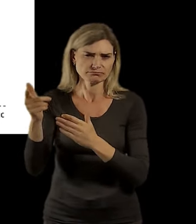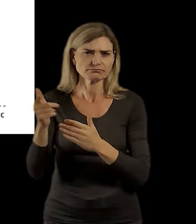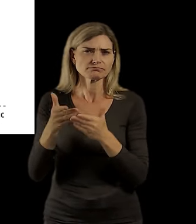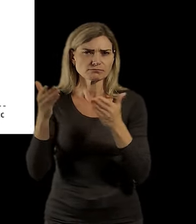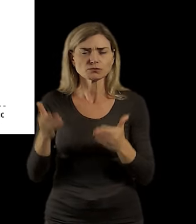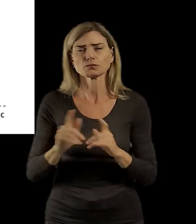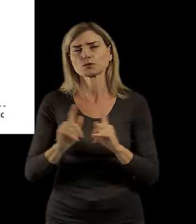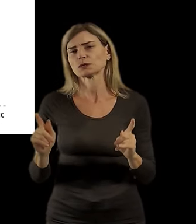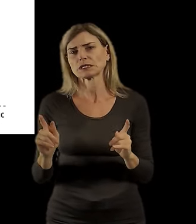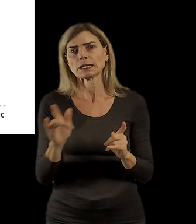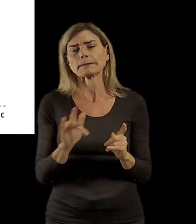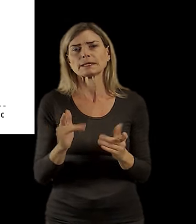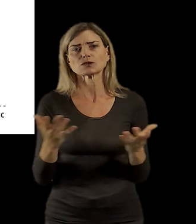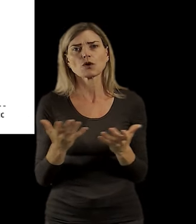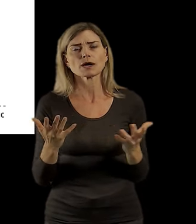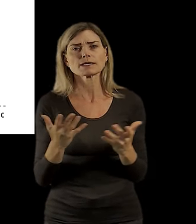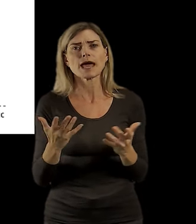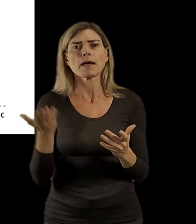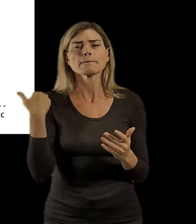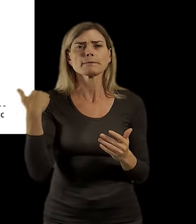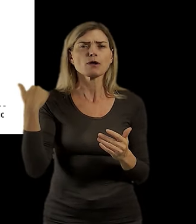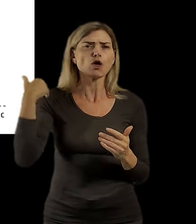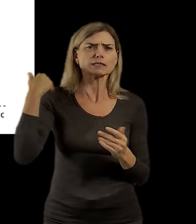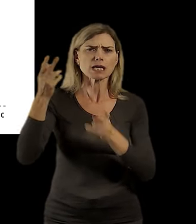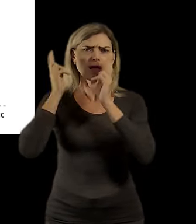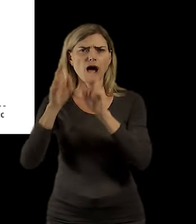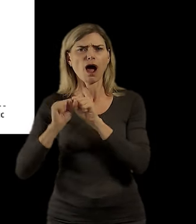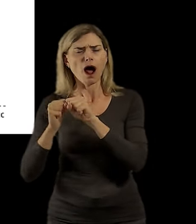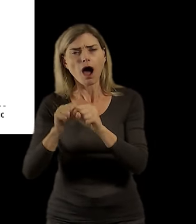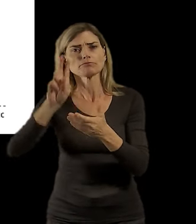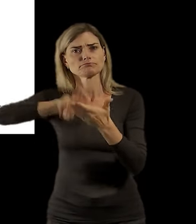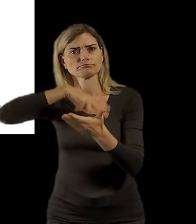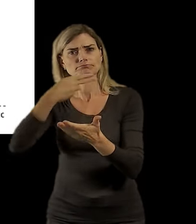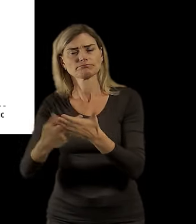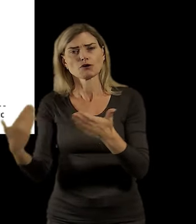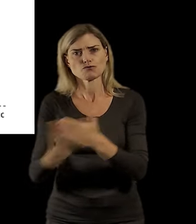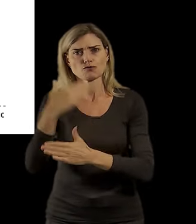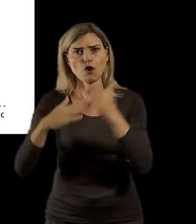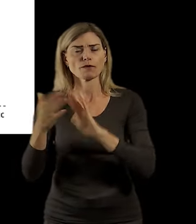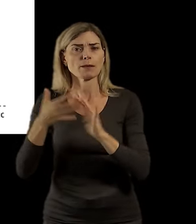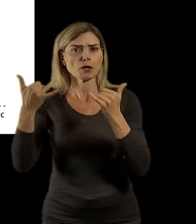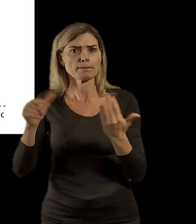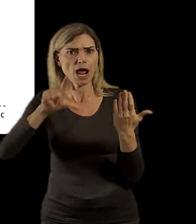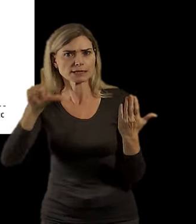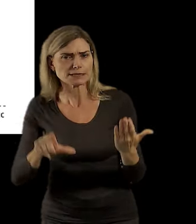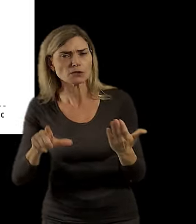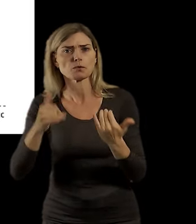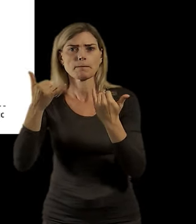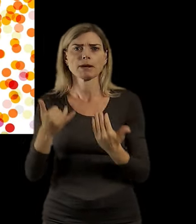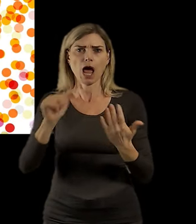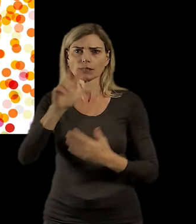místa, kde jsou ty velké brownfieldy, kde se plánuje velká výstavba, jako je Praha 7, Praha 3, Praha 10.